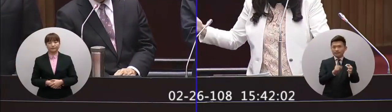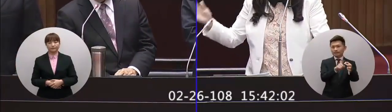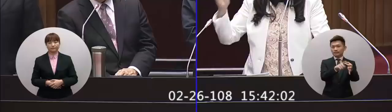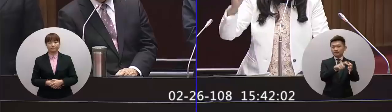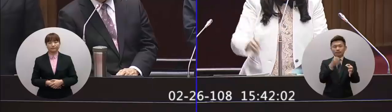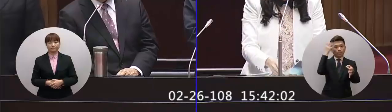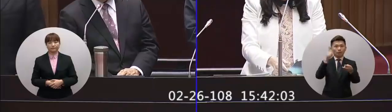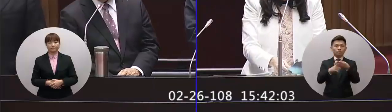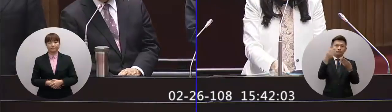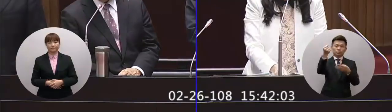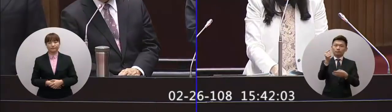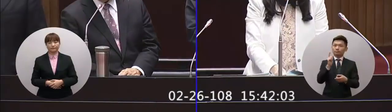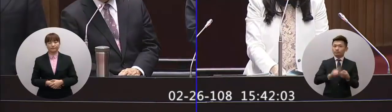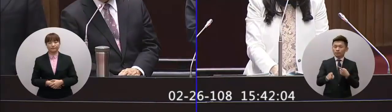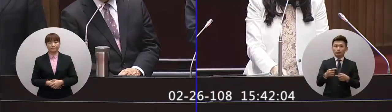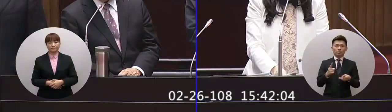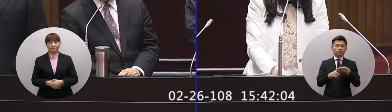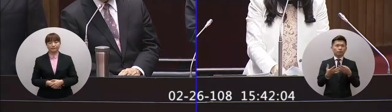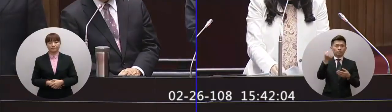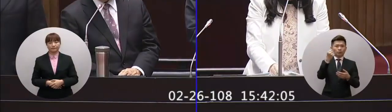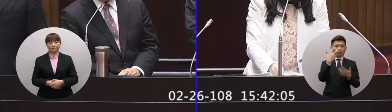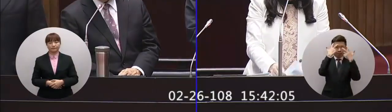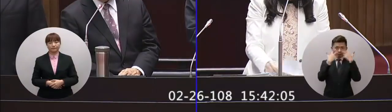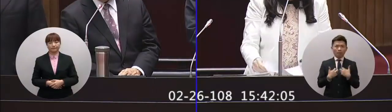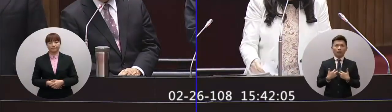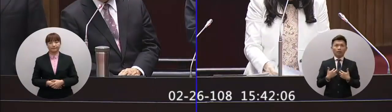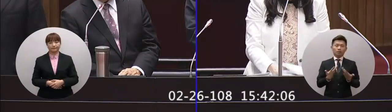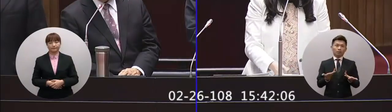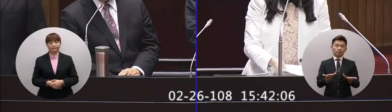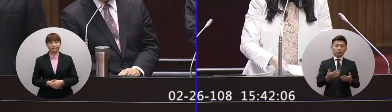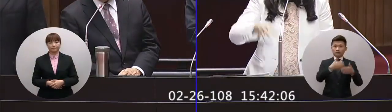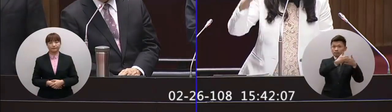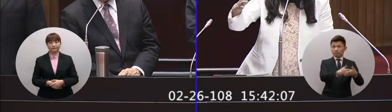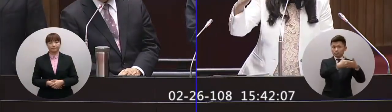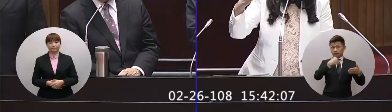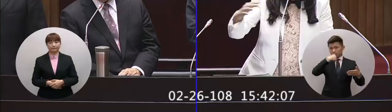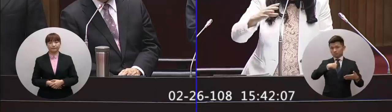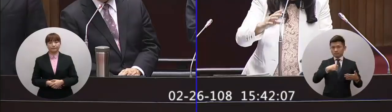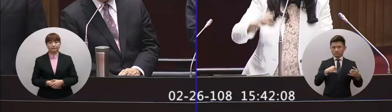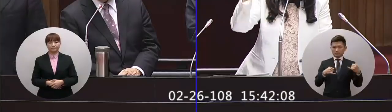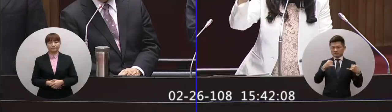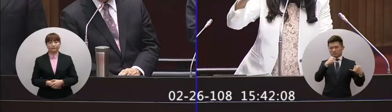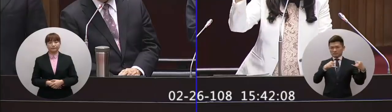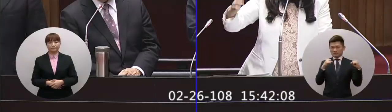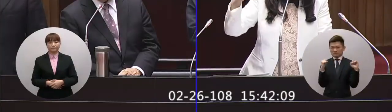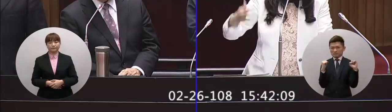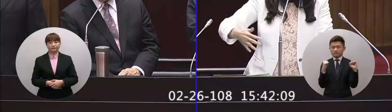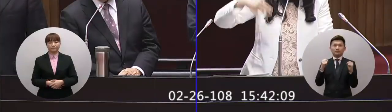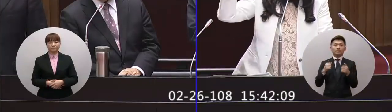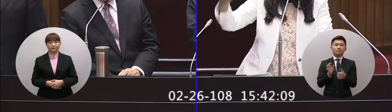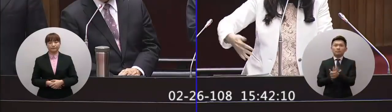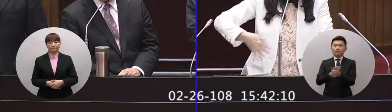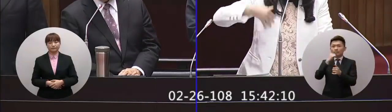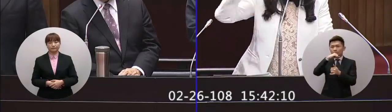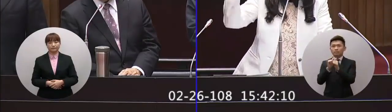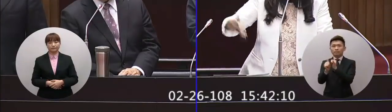忘了主權那你告訴我我們不為錢忘了主權我們要怎麼樣來跟大陸在這麼不好的關係之下還能夠讓我們的老